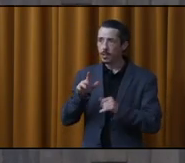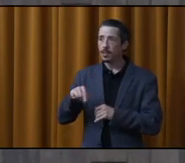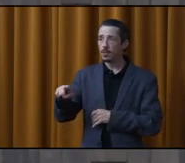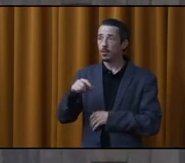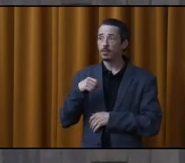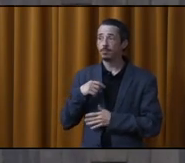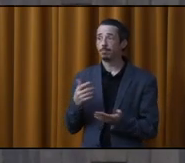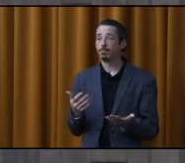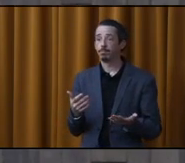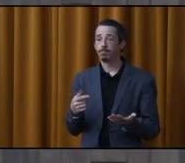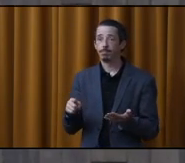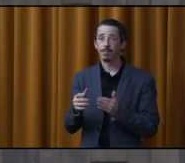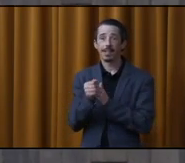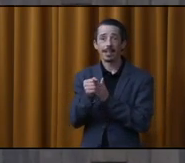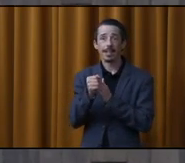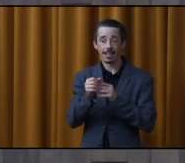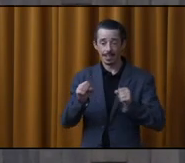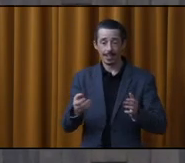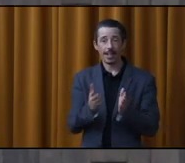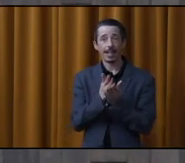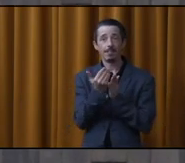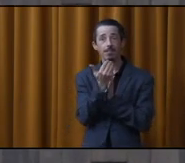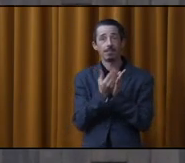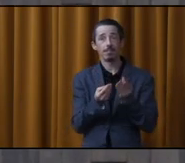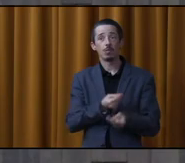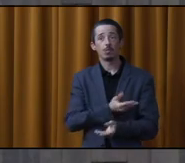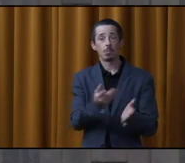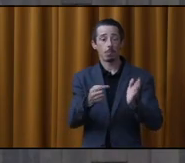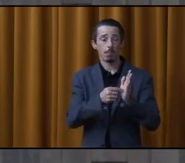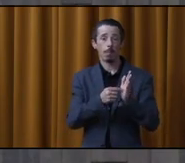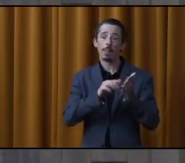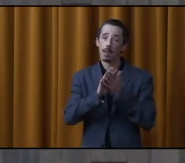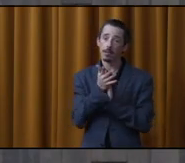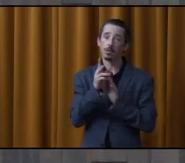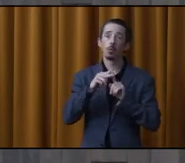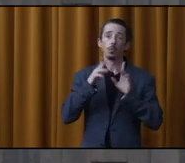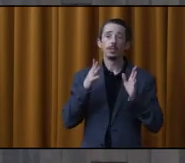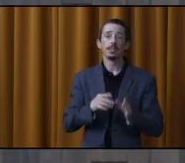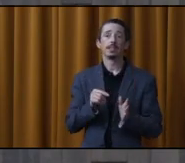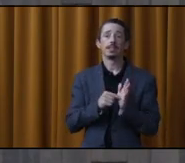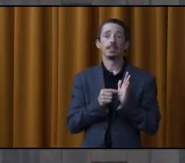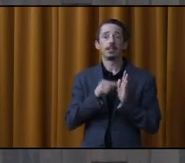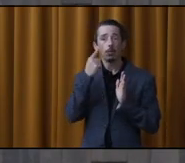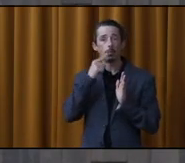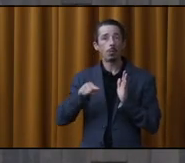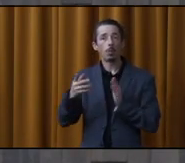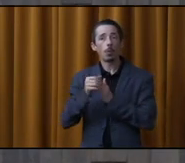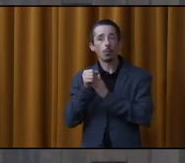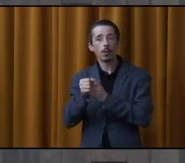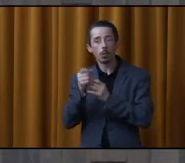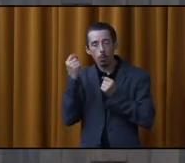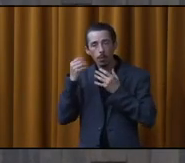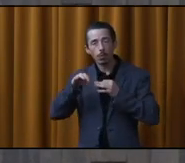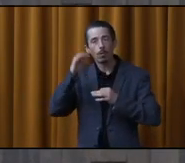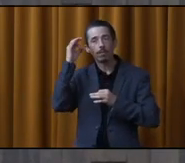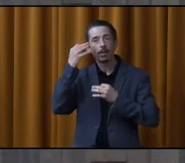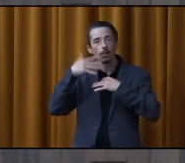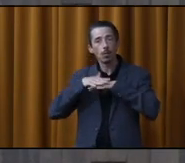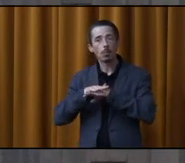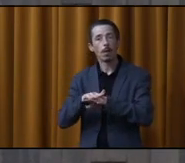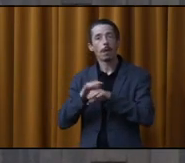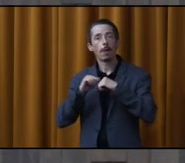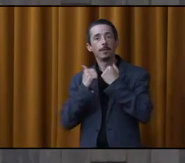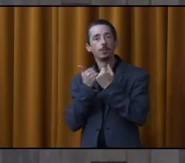'est pour ça qu'on pense que le guide qu'on va libérer bientôt va donner des outils aux citoyens pour nous accompagner là-dedans, pour trouver cette harmonie